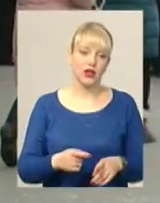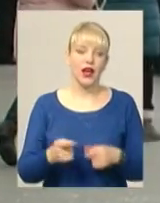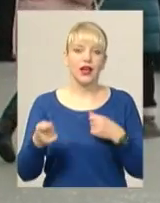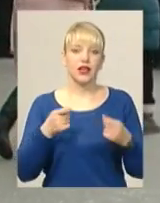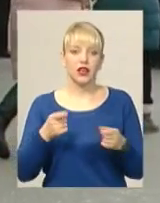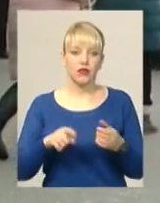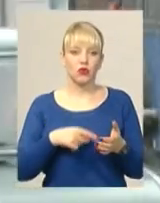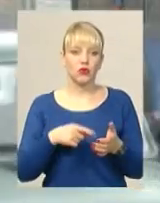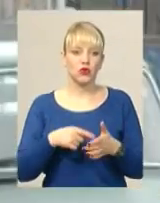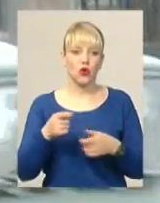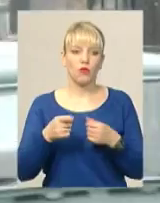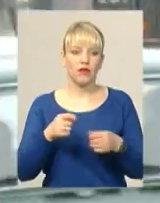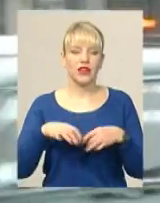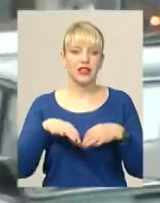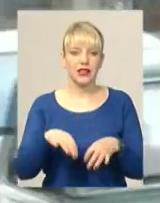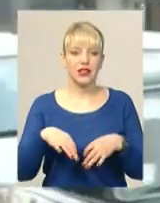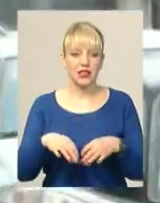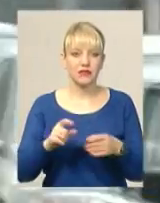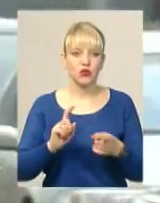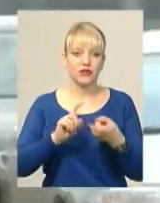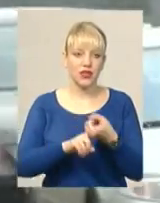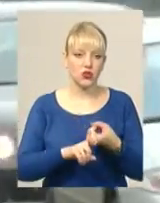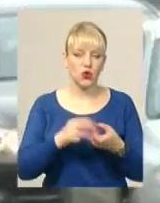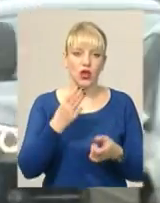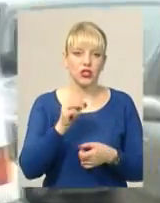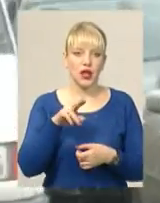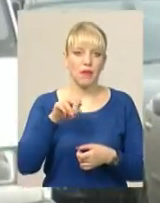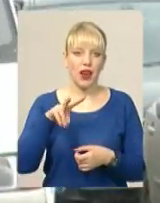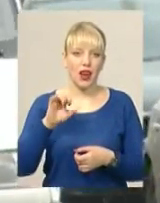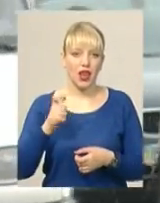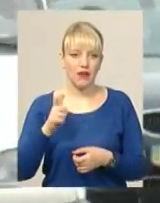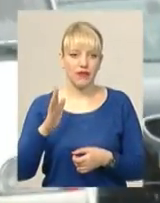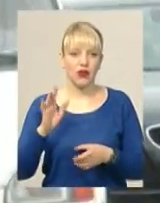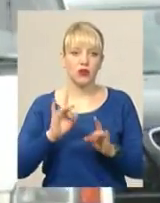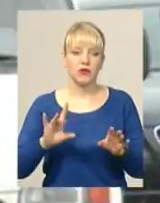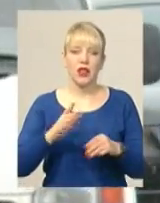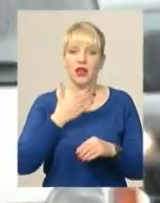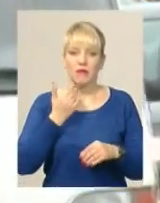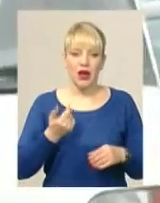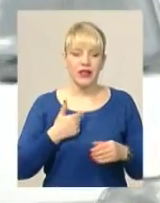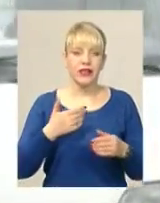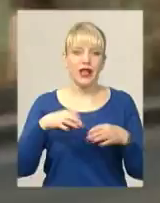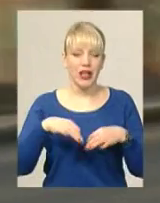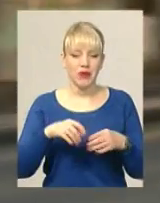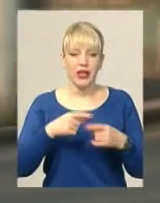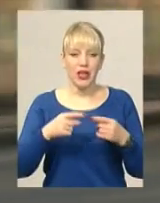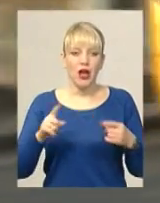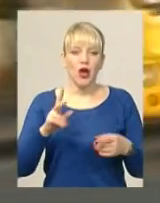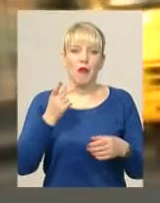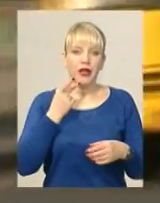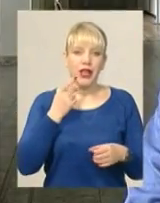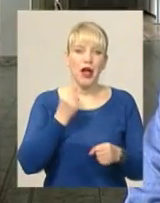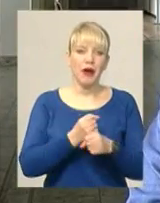міського управління транспорту та зв'язку Сергій Шепарев розповідає, наразі у Хмельницькому немає транспортних засобів, котрі постійно працюють на одному